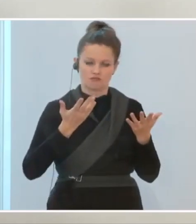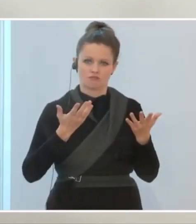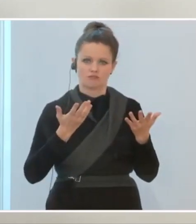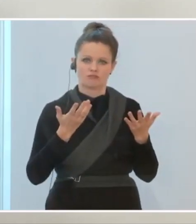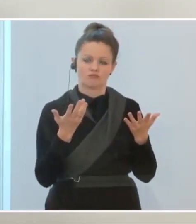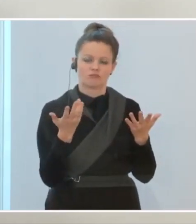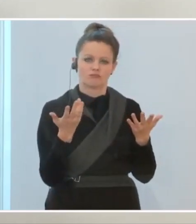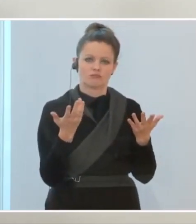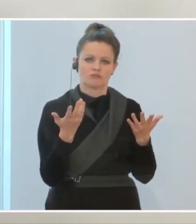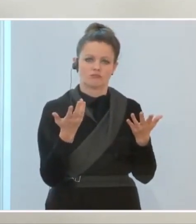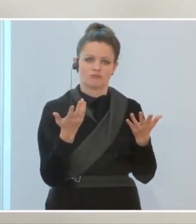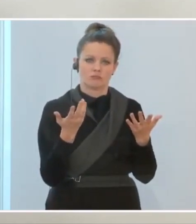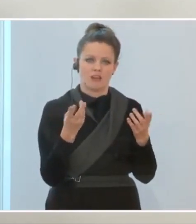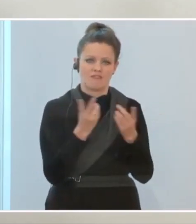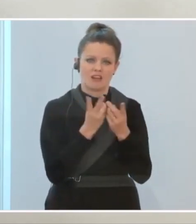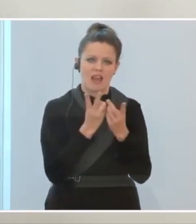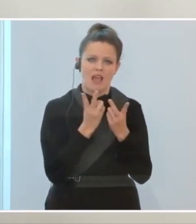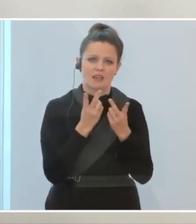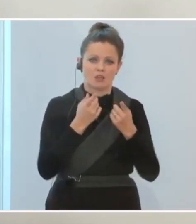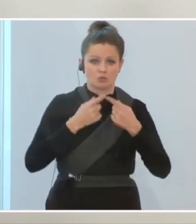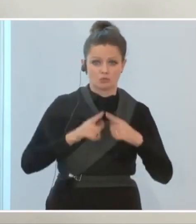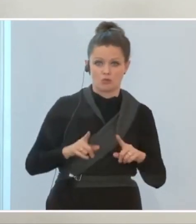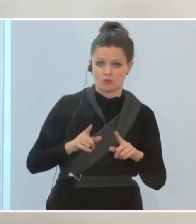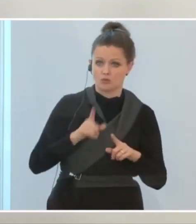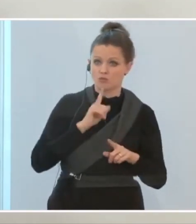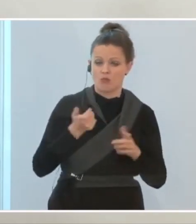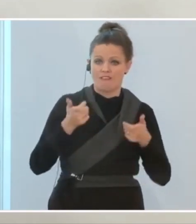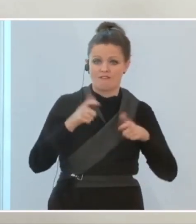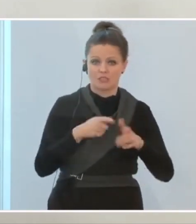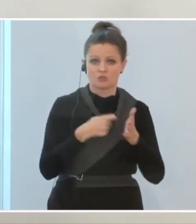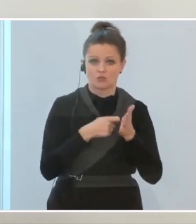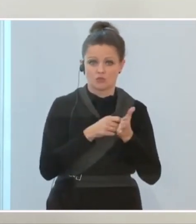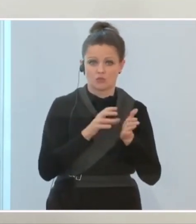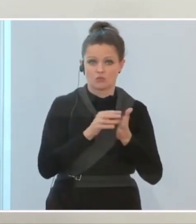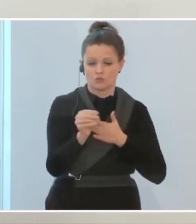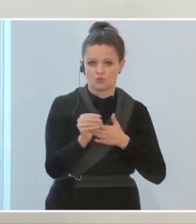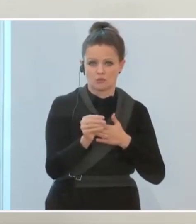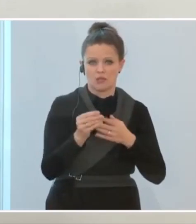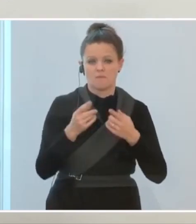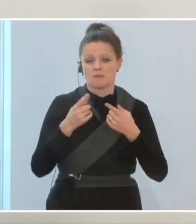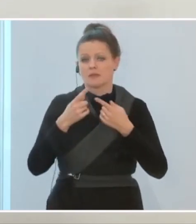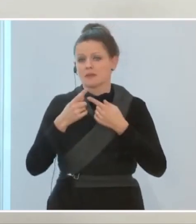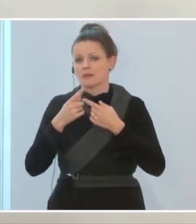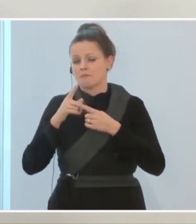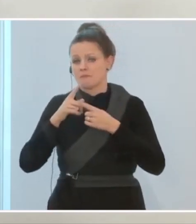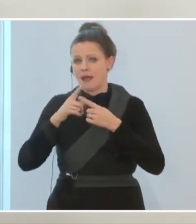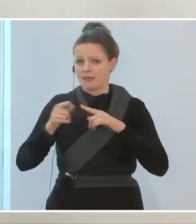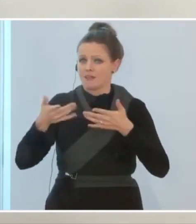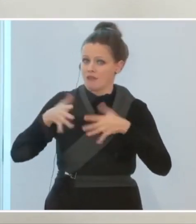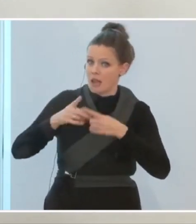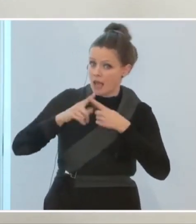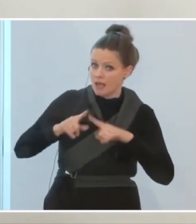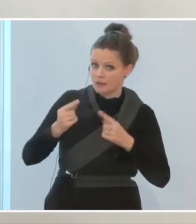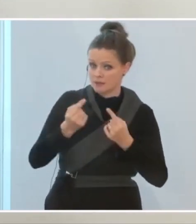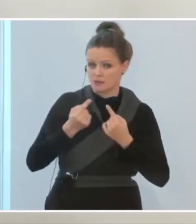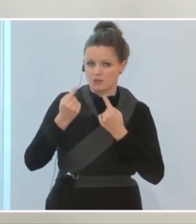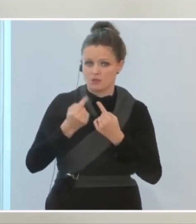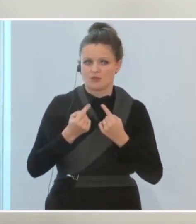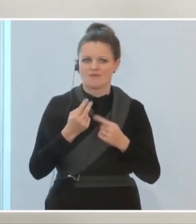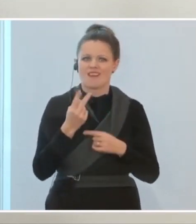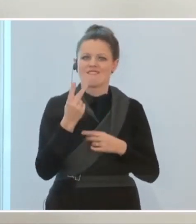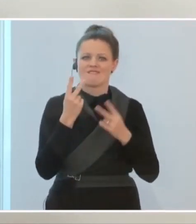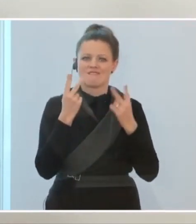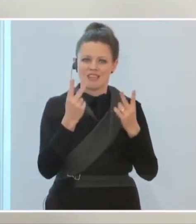sonst gewesen wäre, wenn man nur den Fixkostenzuschuss gehabt hätte. Im anderen Fall ist es anders. Wichtig ist ja, dass man beide